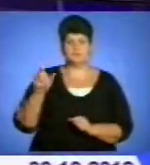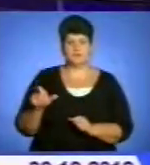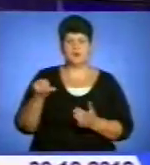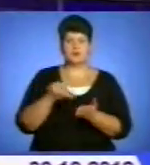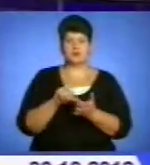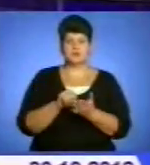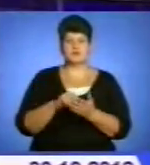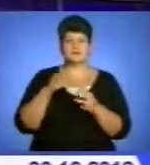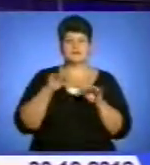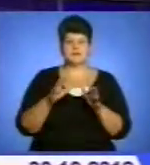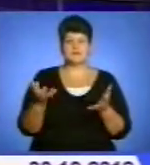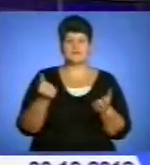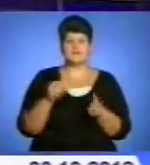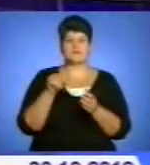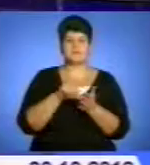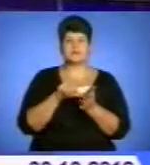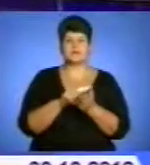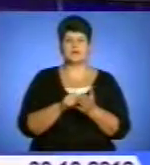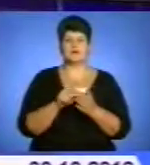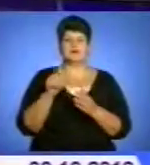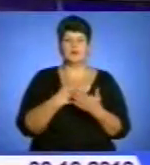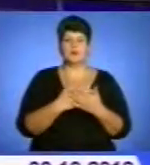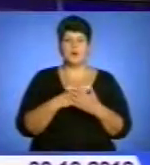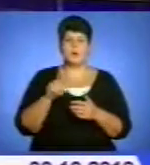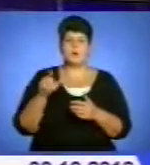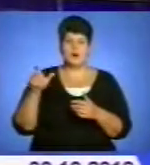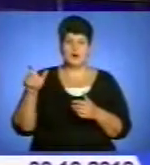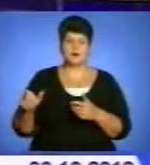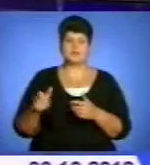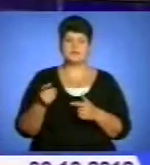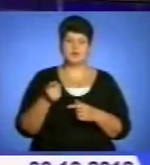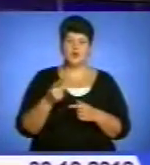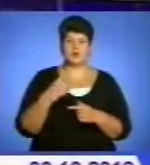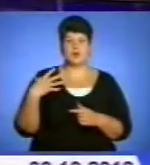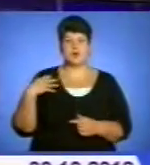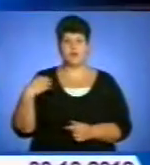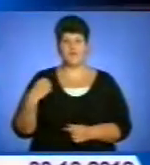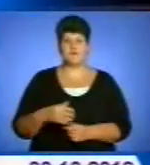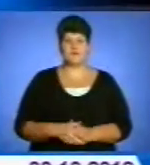представники влади, громада села, відомі художники і мистецтвознавці з Тернополя і Львова.